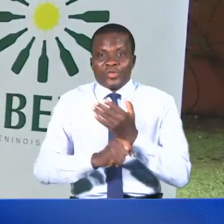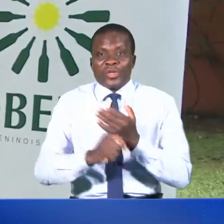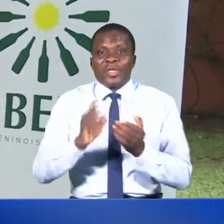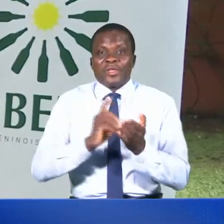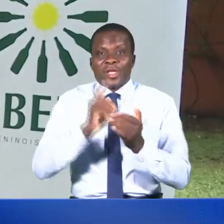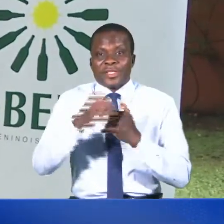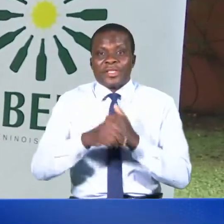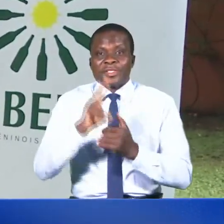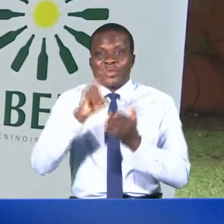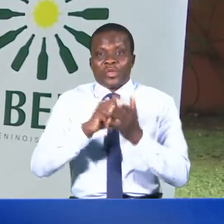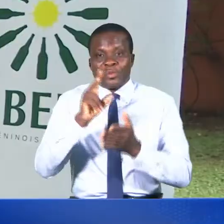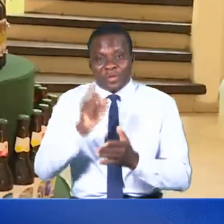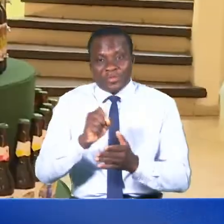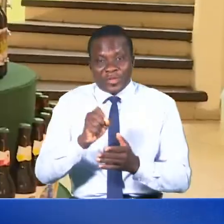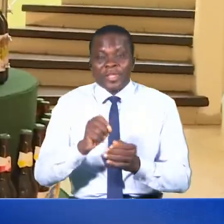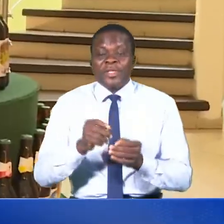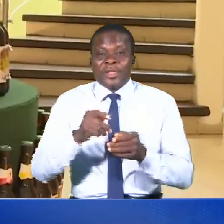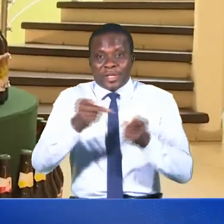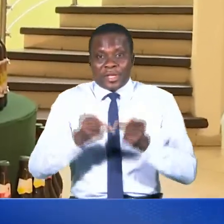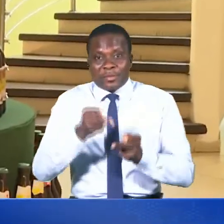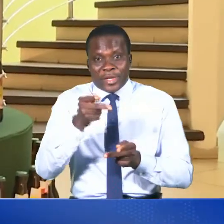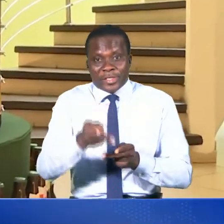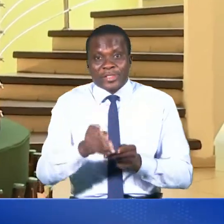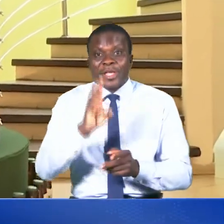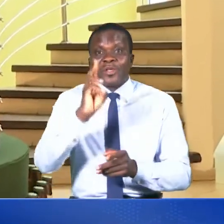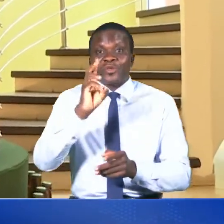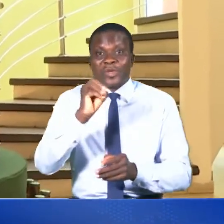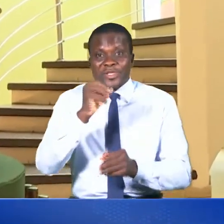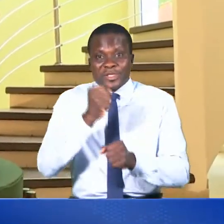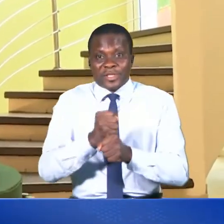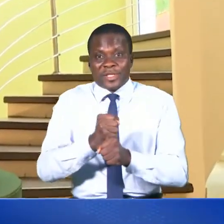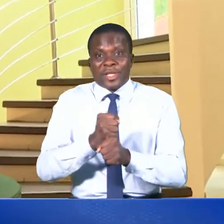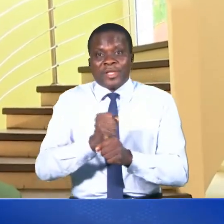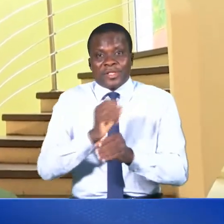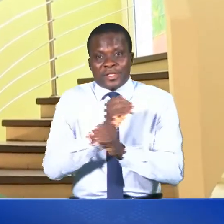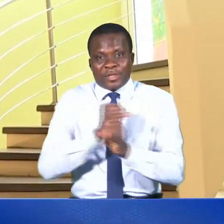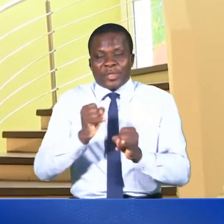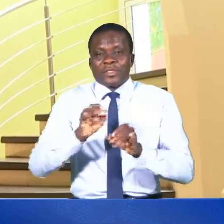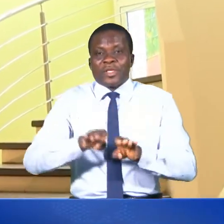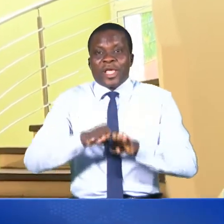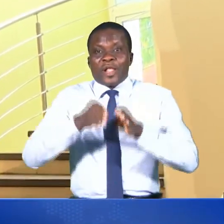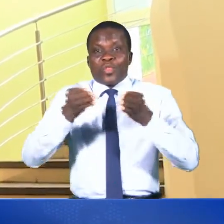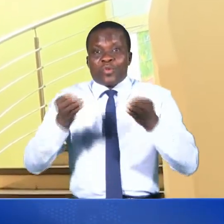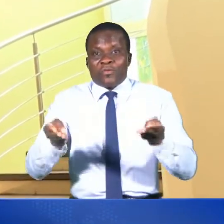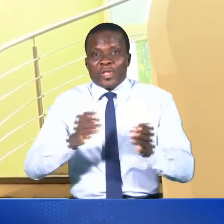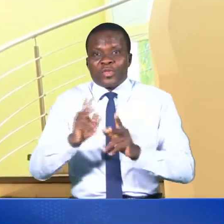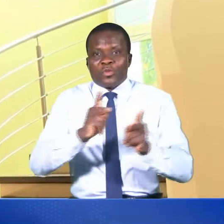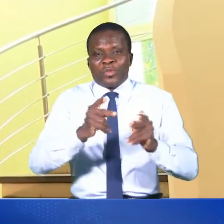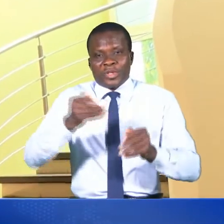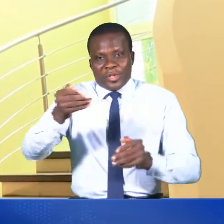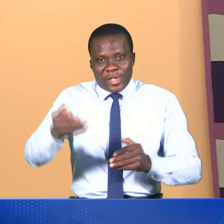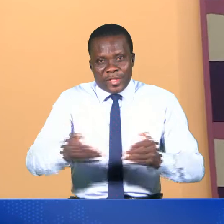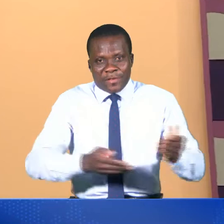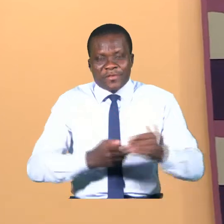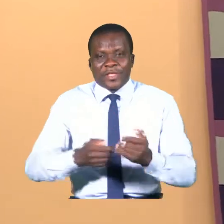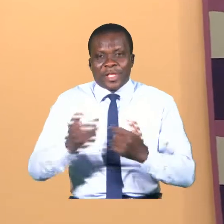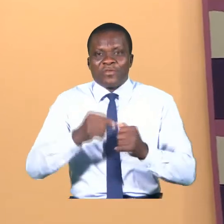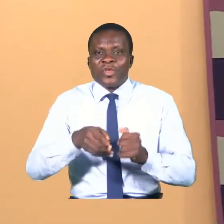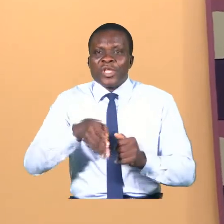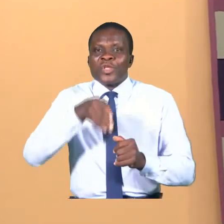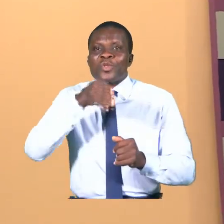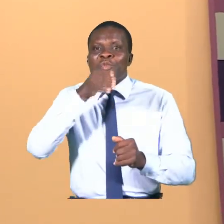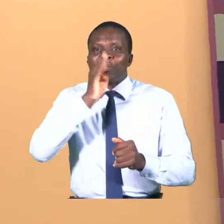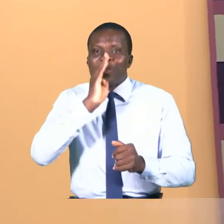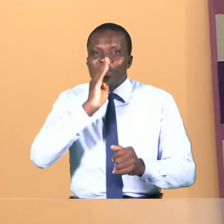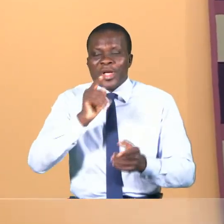2020, cette galerie 60 ans d'indépendance est ouverte au public, invité à venir s'abreuver à